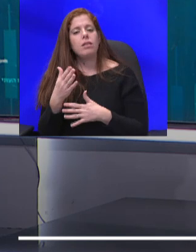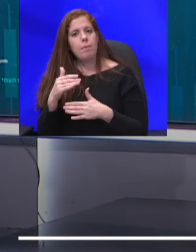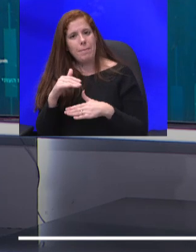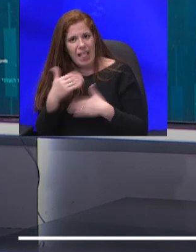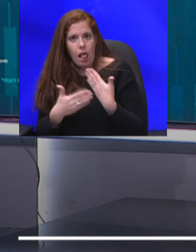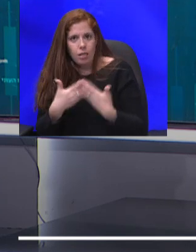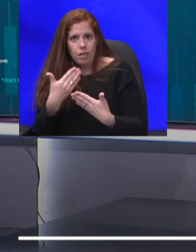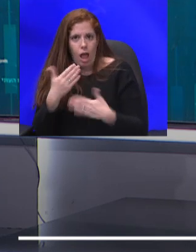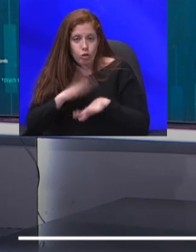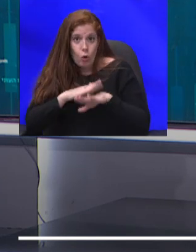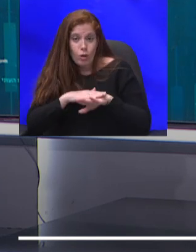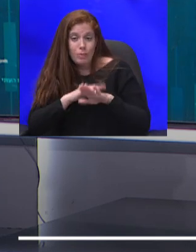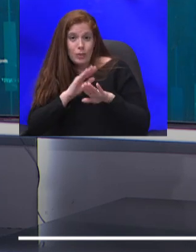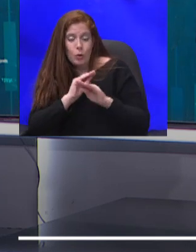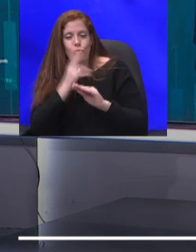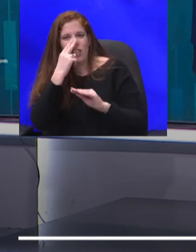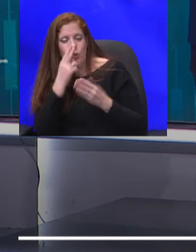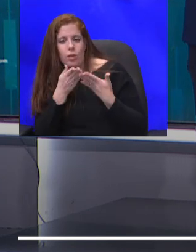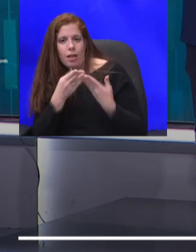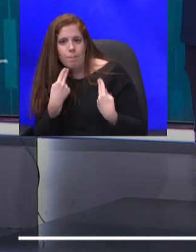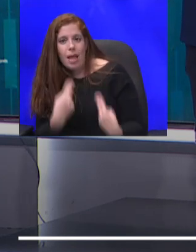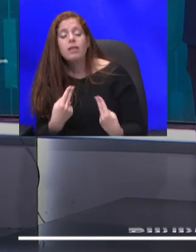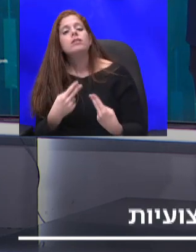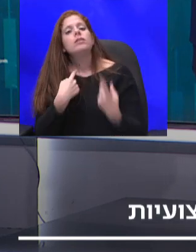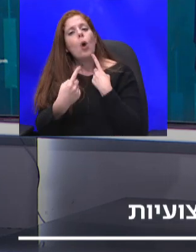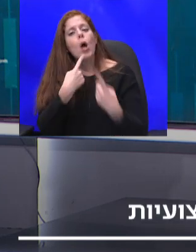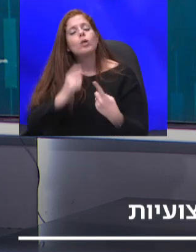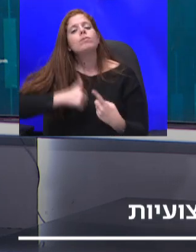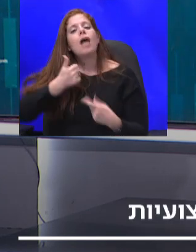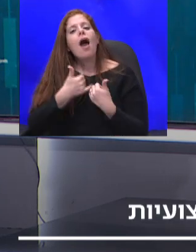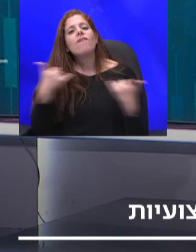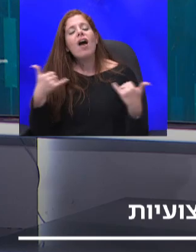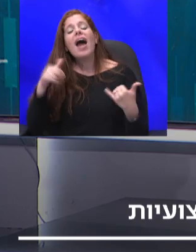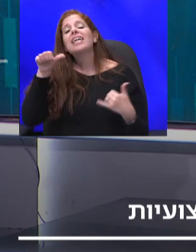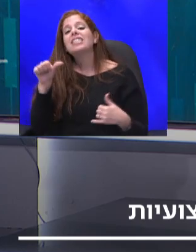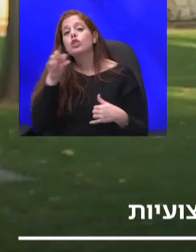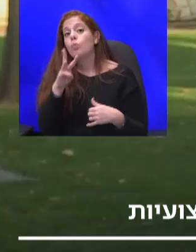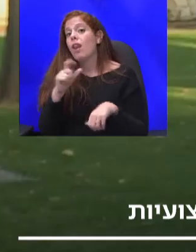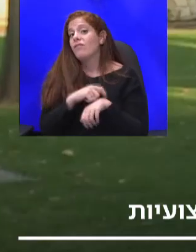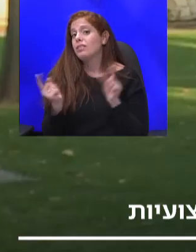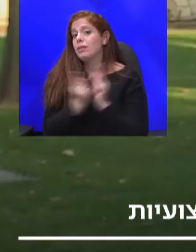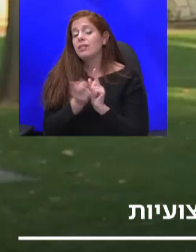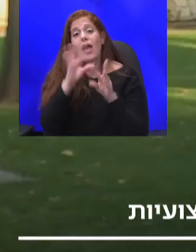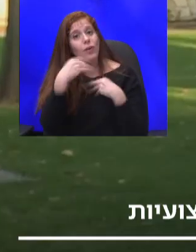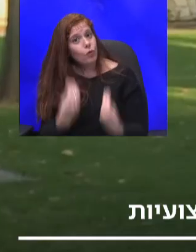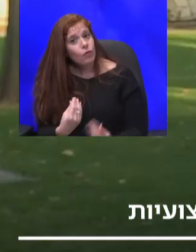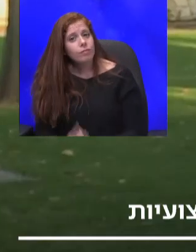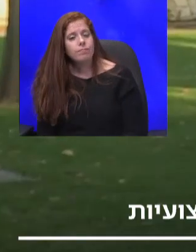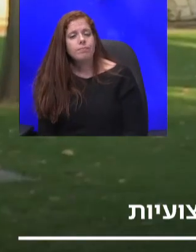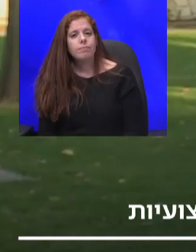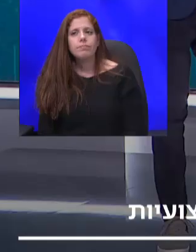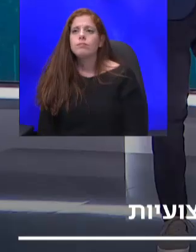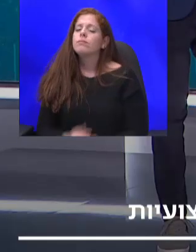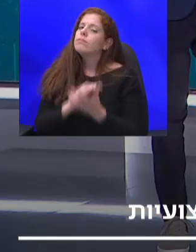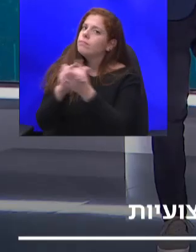לכך מענה. שוחחנו על כך עם שר הרווחה, יציג שמולי, לפני זמן קצר. ערב טוב, שר שמולי. שלום, שאול, ערב טוב.